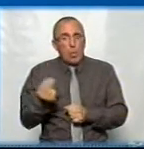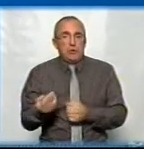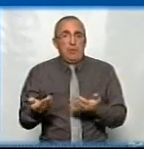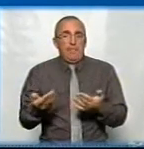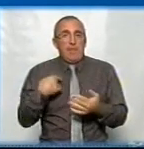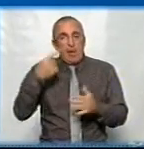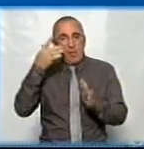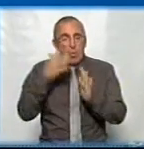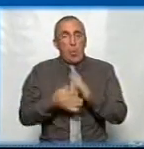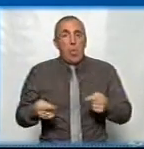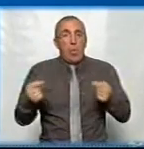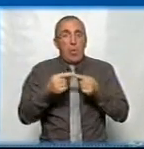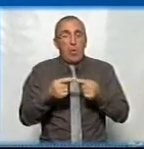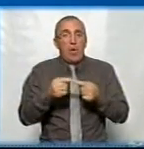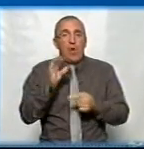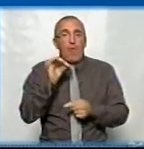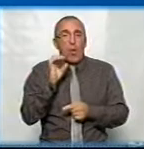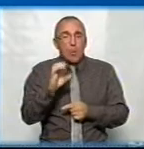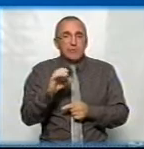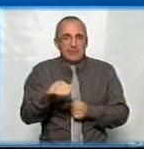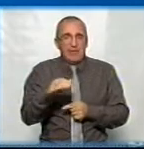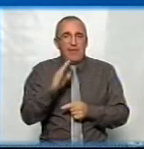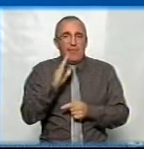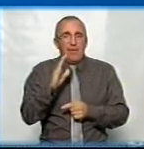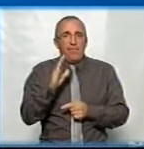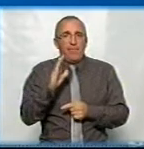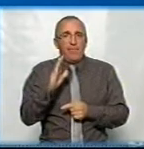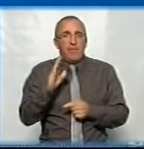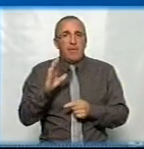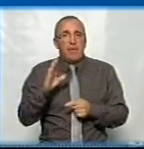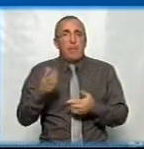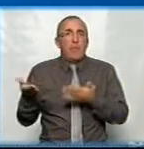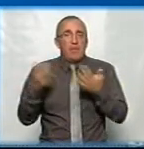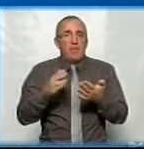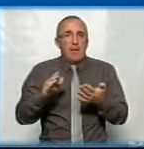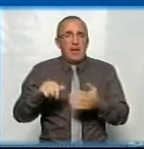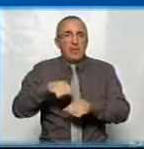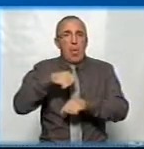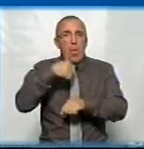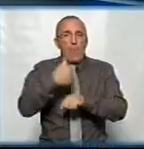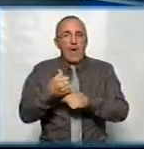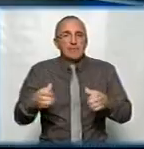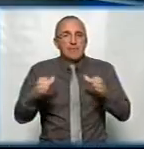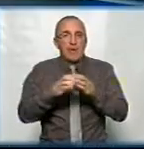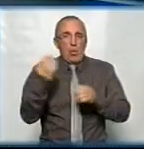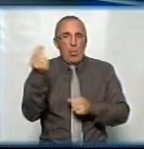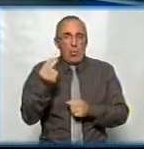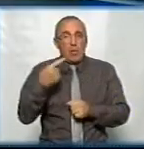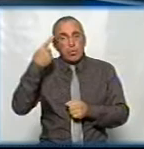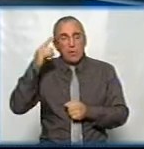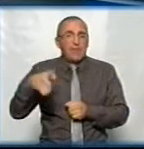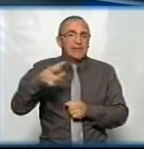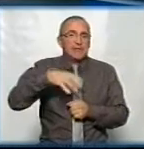зрозуміла, що конкретно хворост Андрія Васильовича приглашення було. Це голова обласної спілки художників? Так, але в цілому не знала вся